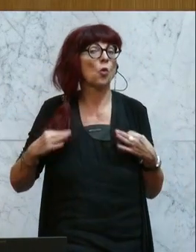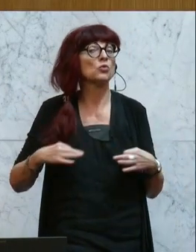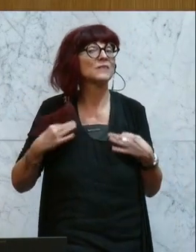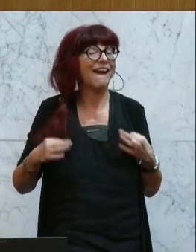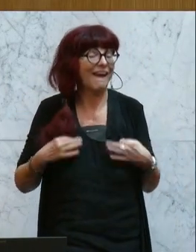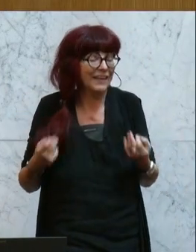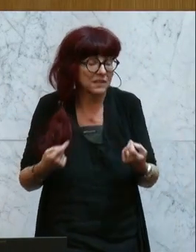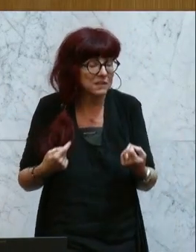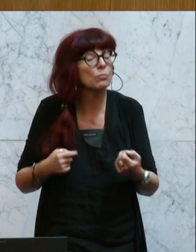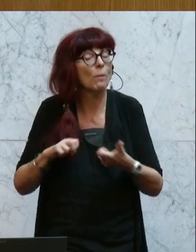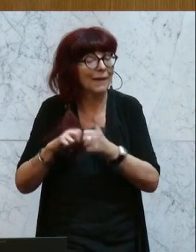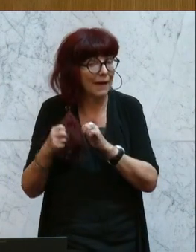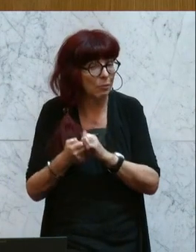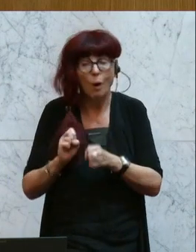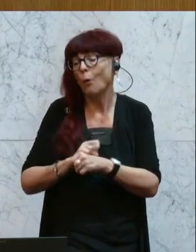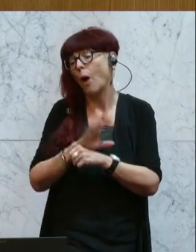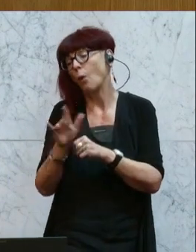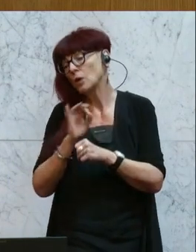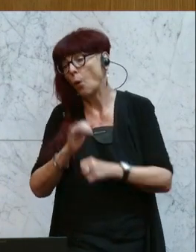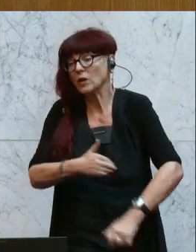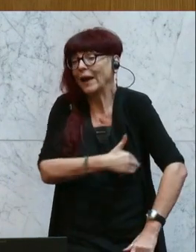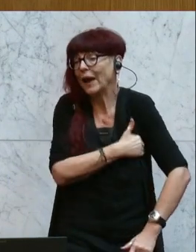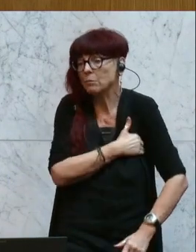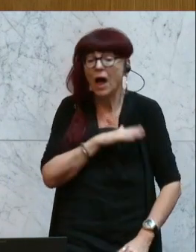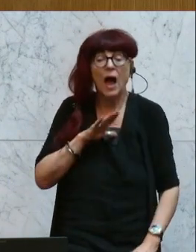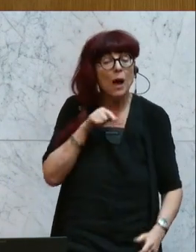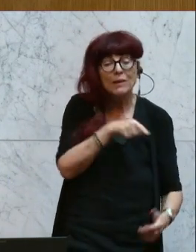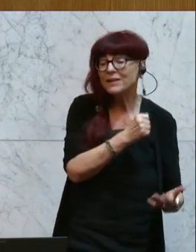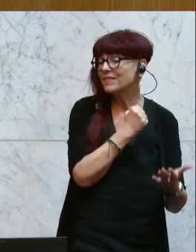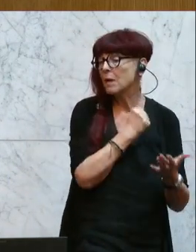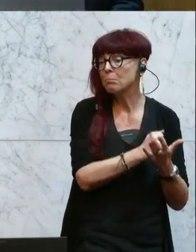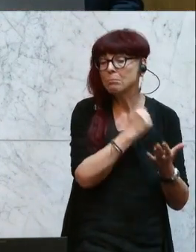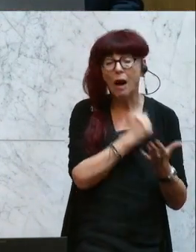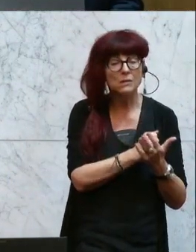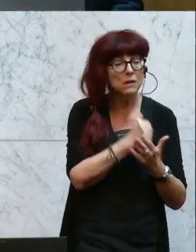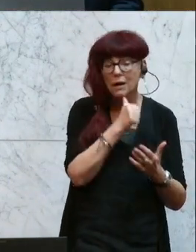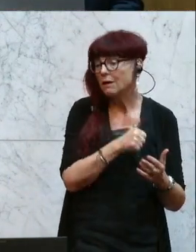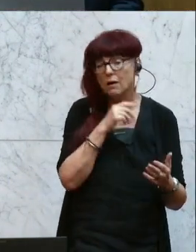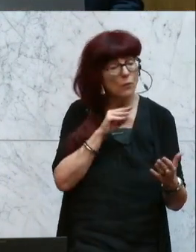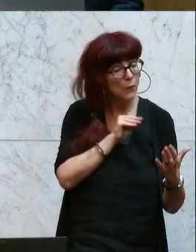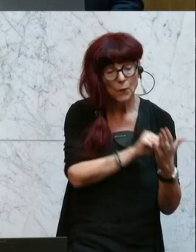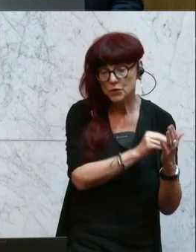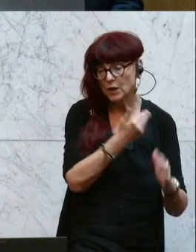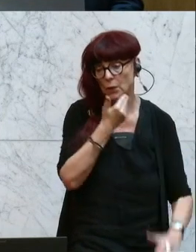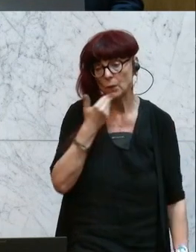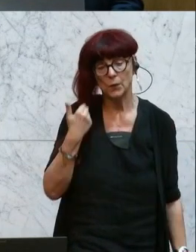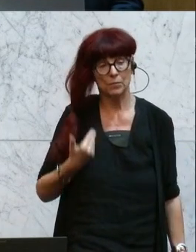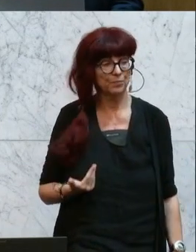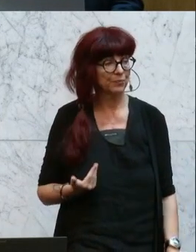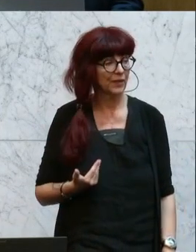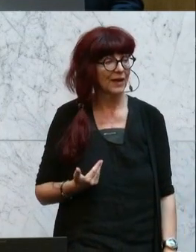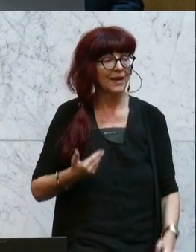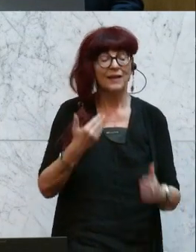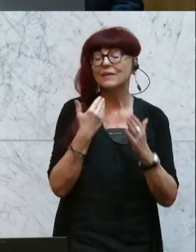sogar Corona. Kann alles passieren. Das werden Sie aber mit Ihrem Pass gar nicht erkennen. Das werden Sie mit Ihrem Pass